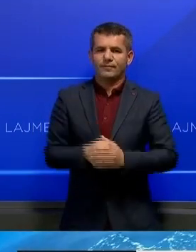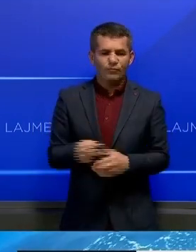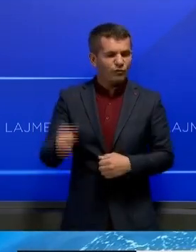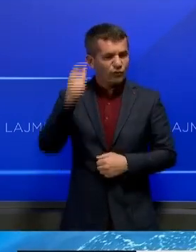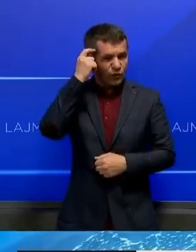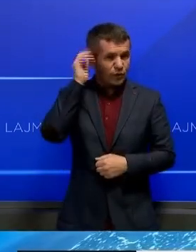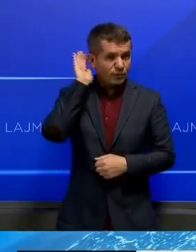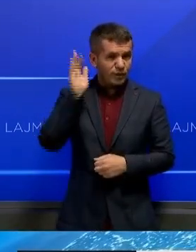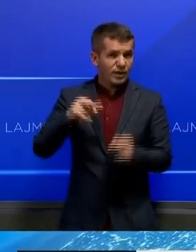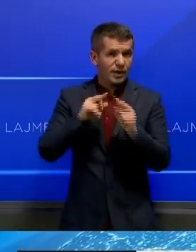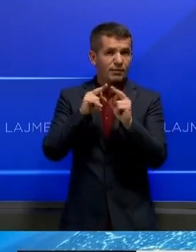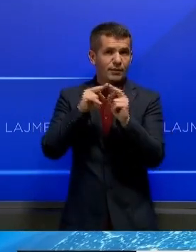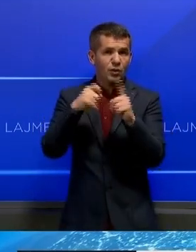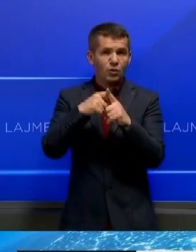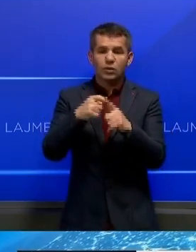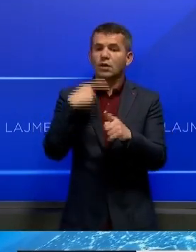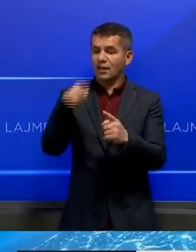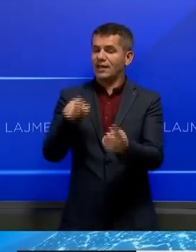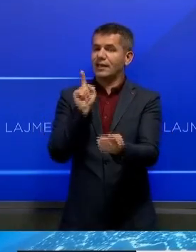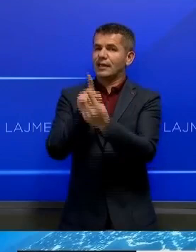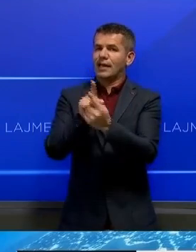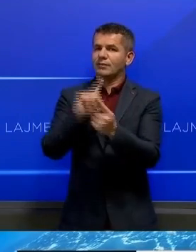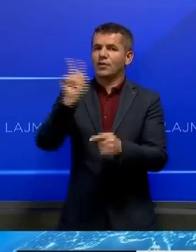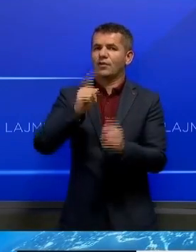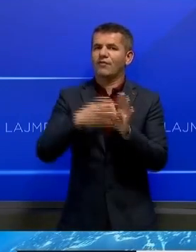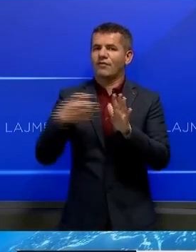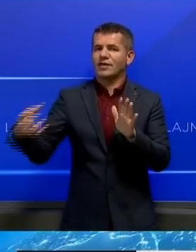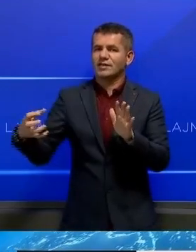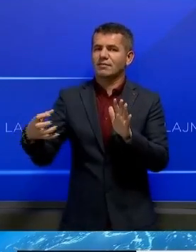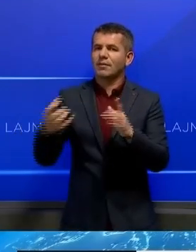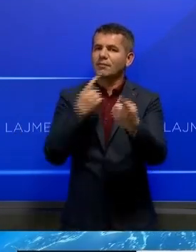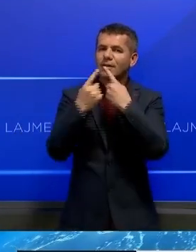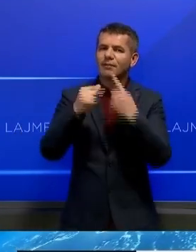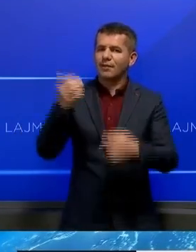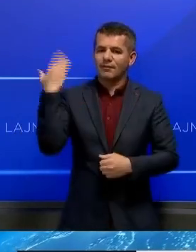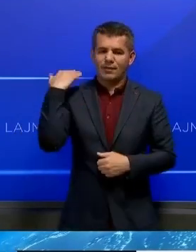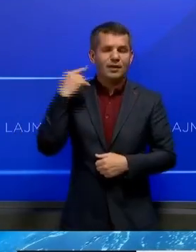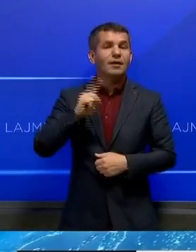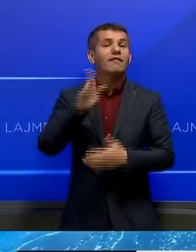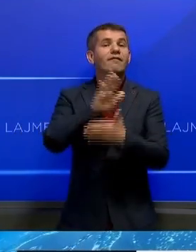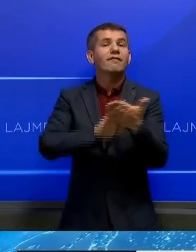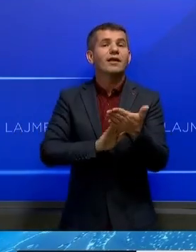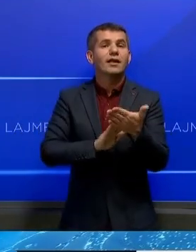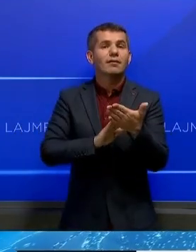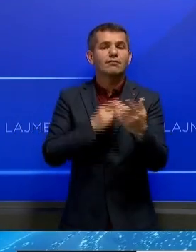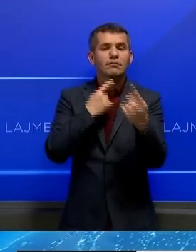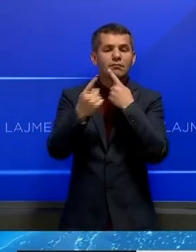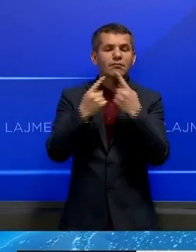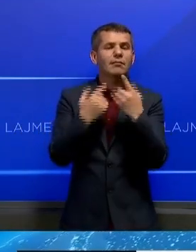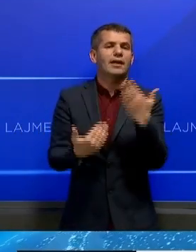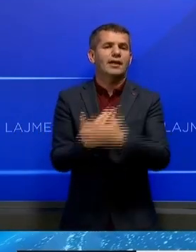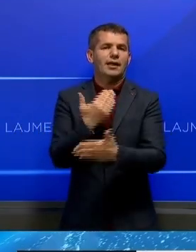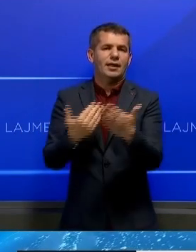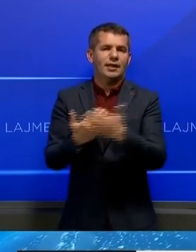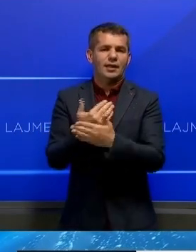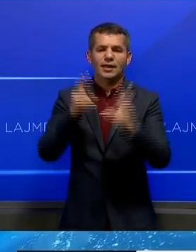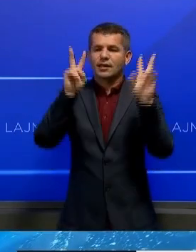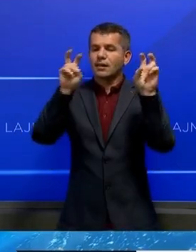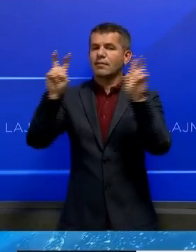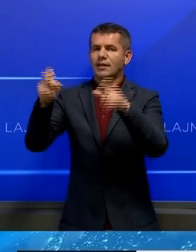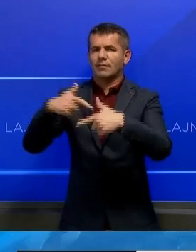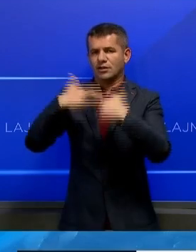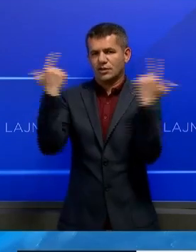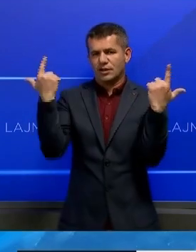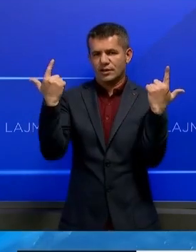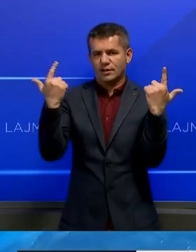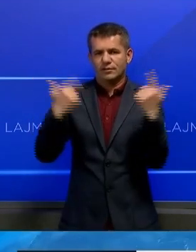Ministri Kurti ka thënë se kjo takim nuk është vazhdimësi e dialogut kaluar, për është fillimi një procesi të ri me parime të qarta nga